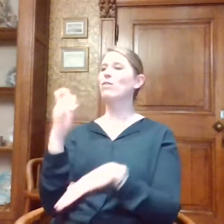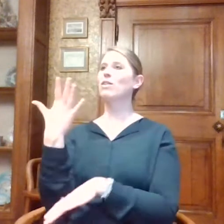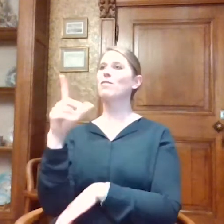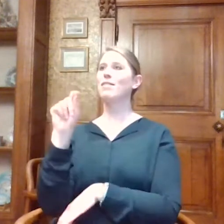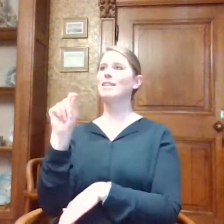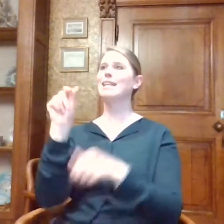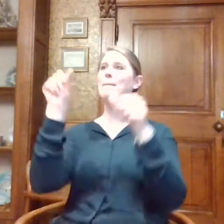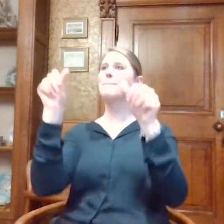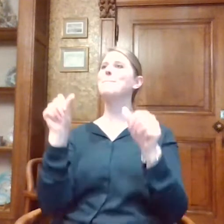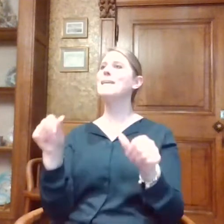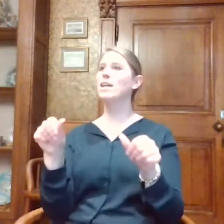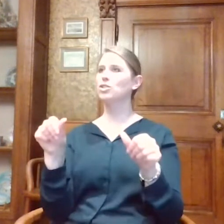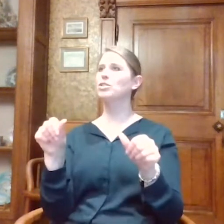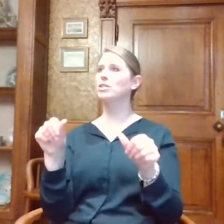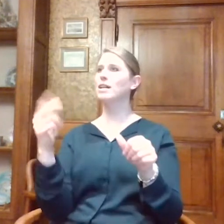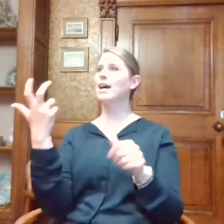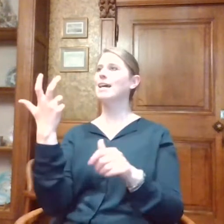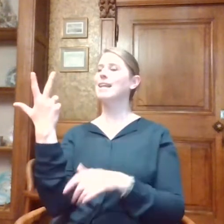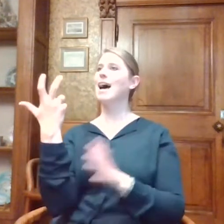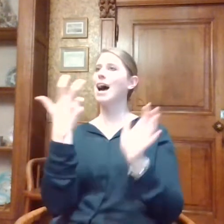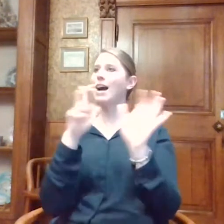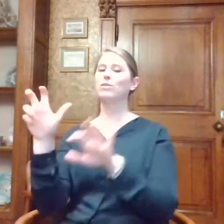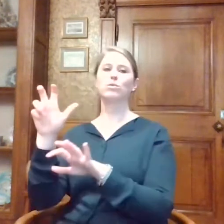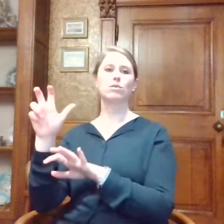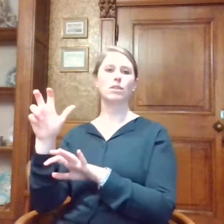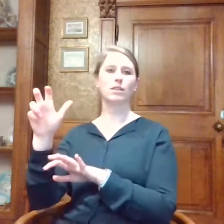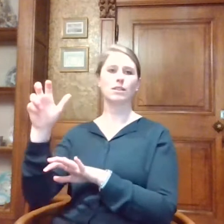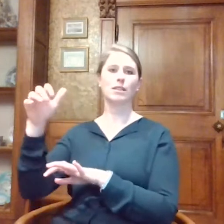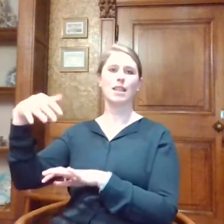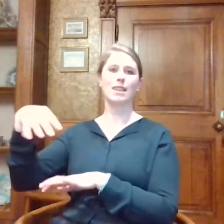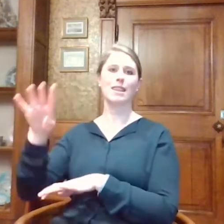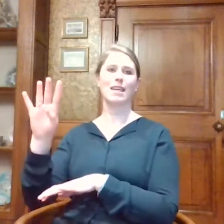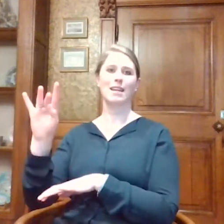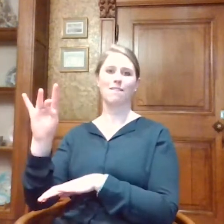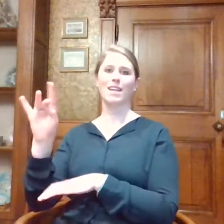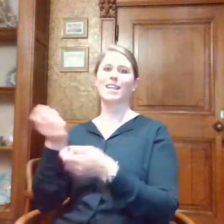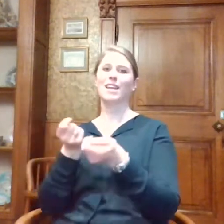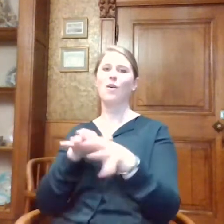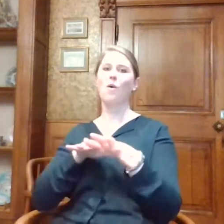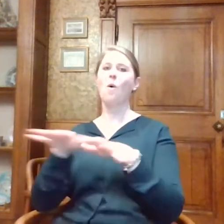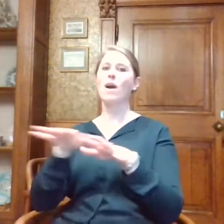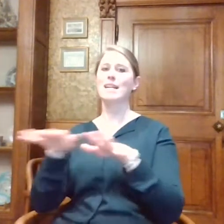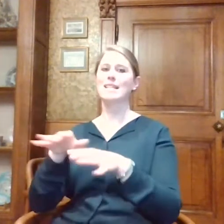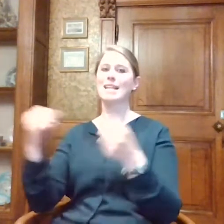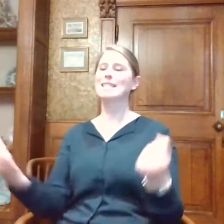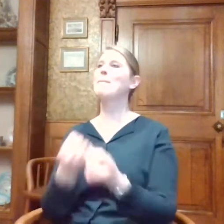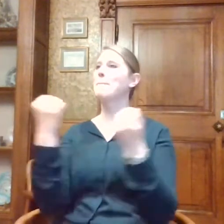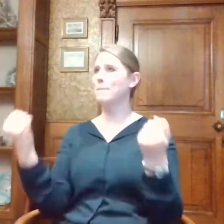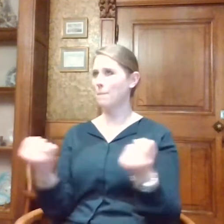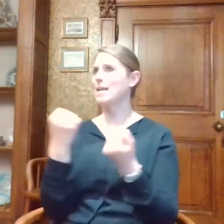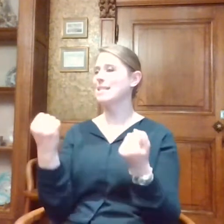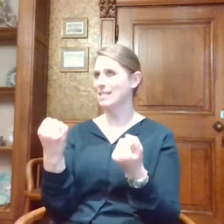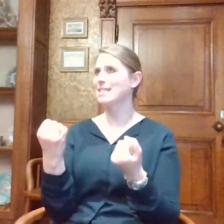en er zijn er 849 organisaties mee bezig. Dus we hopen eigenlijk jullie te overtuigen